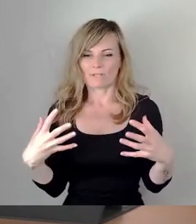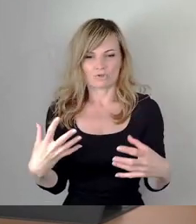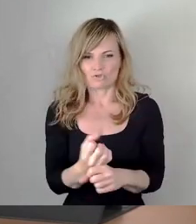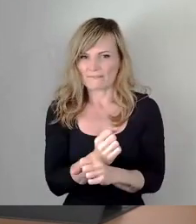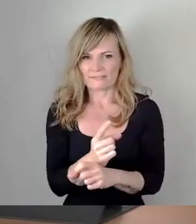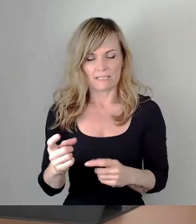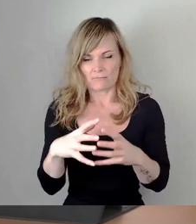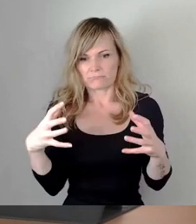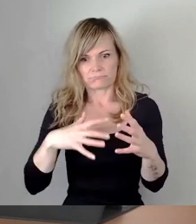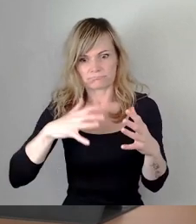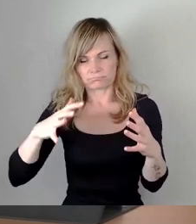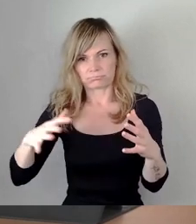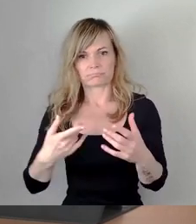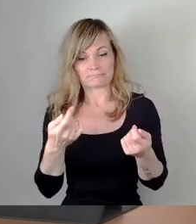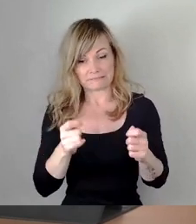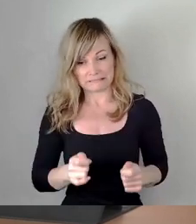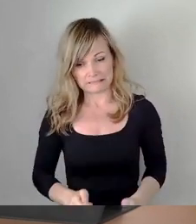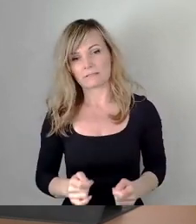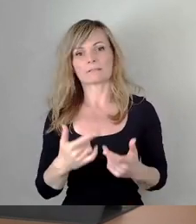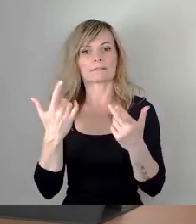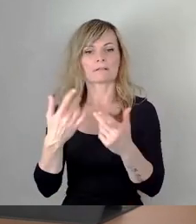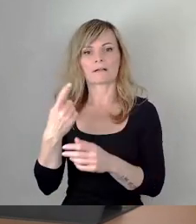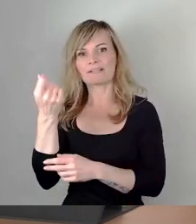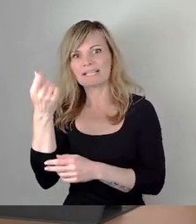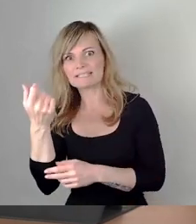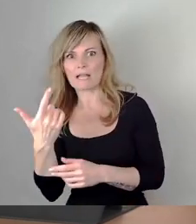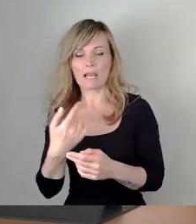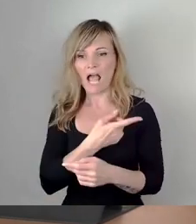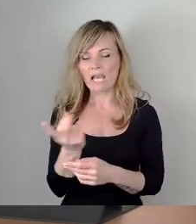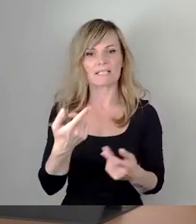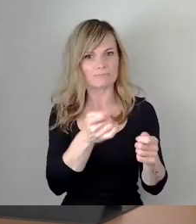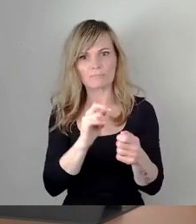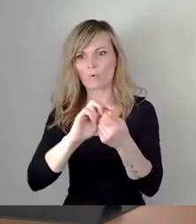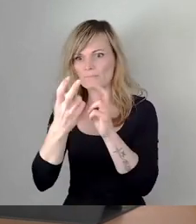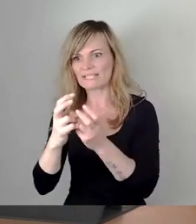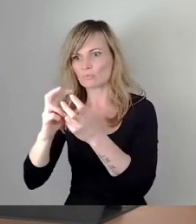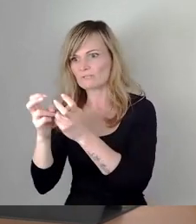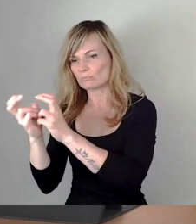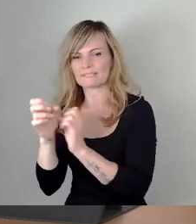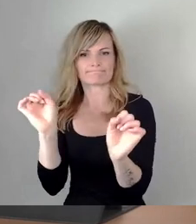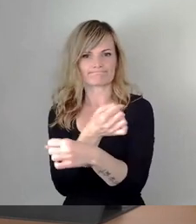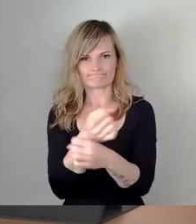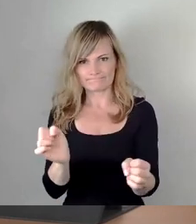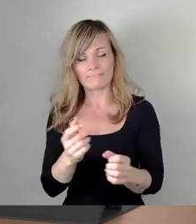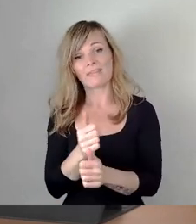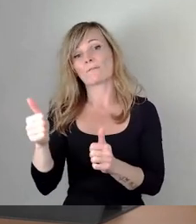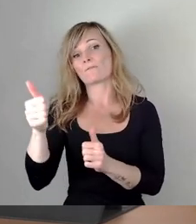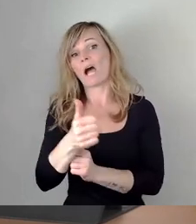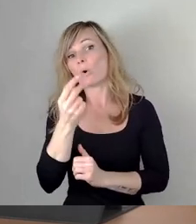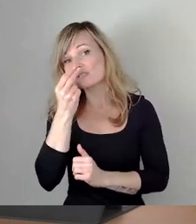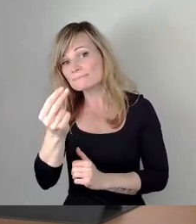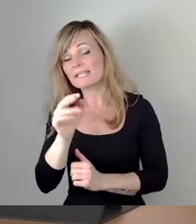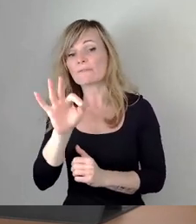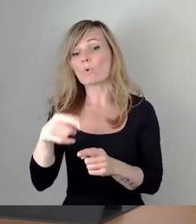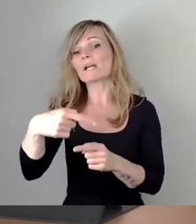möglich, parallel zu untersetzen. Und das wird mit dem Vorausblick, den ich schon für die nächsten Jahre gemacht